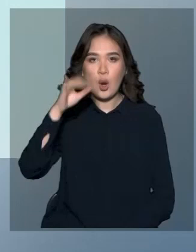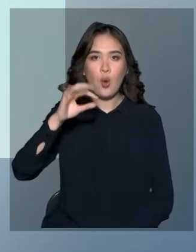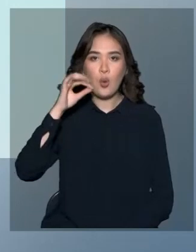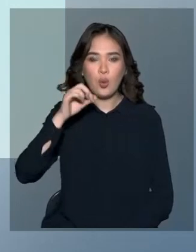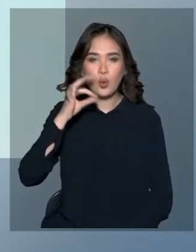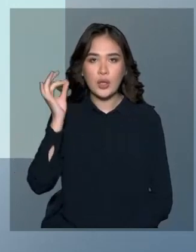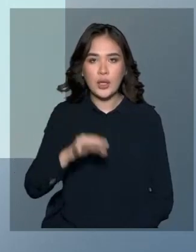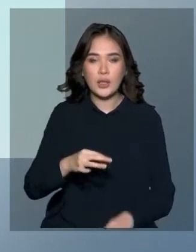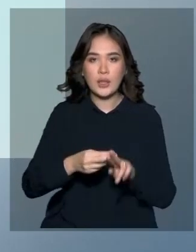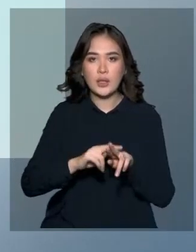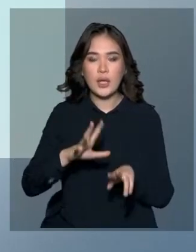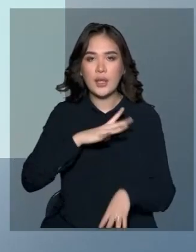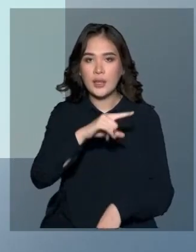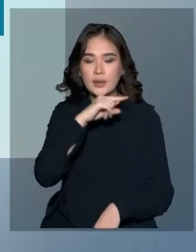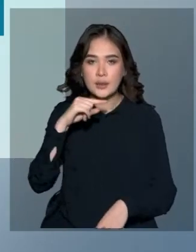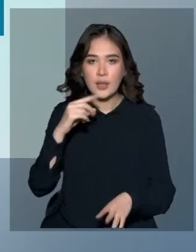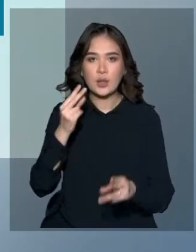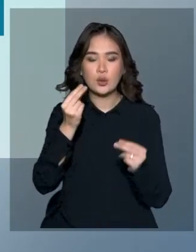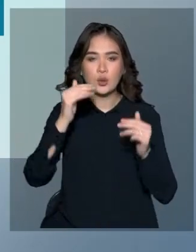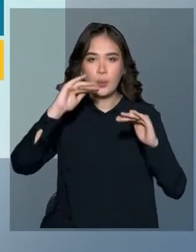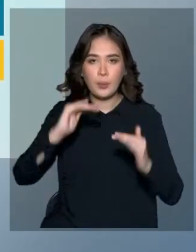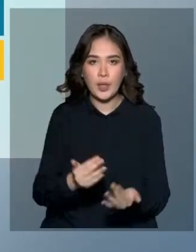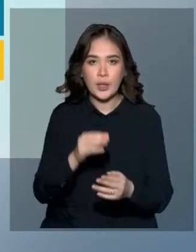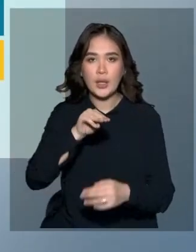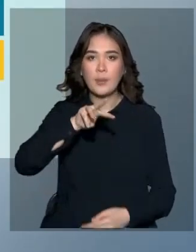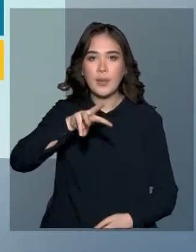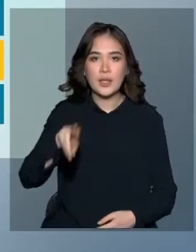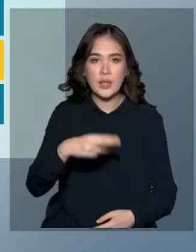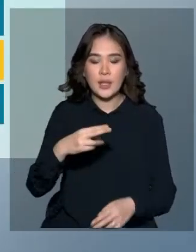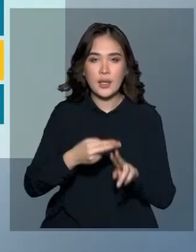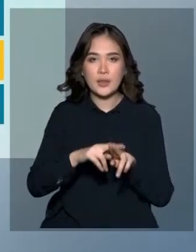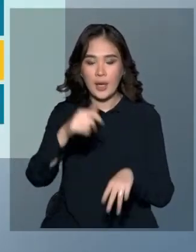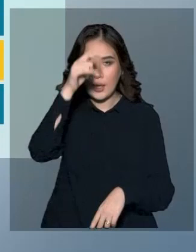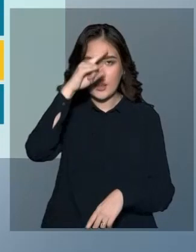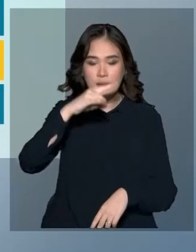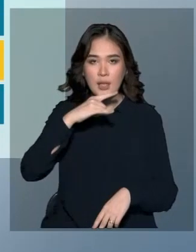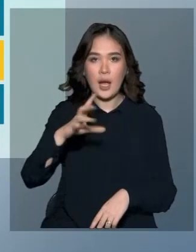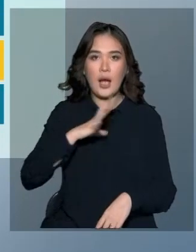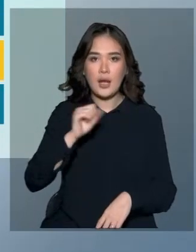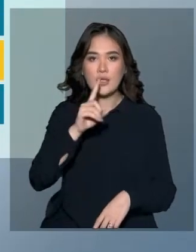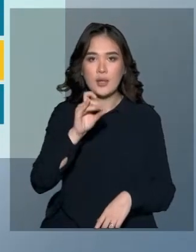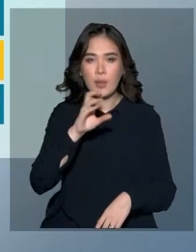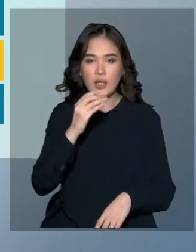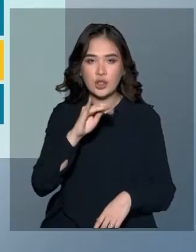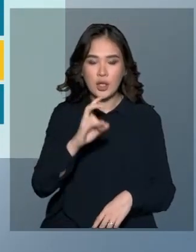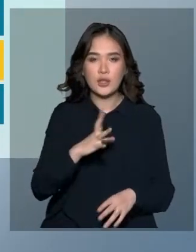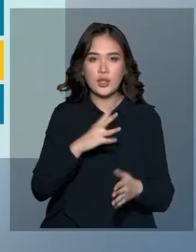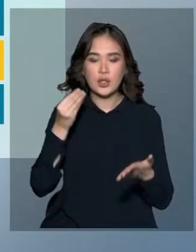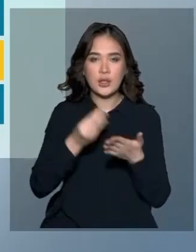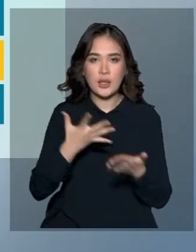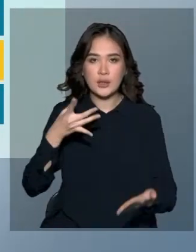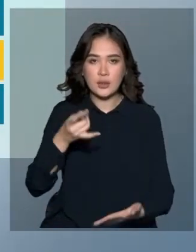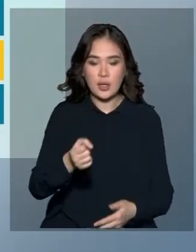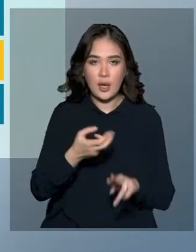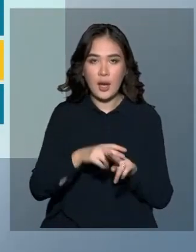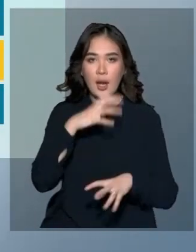Малдова, Ресейдің өзінде баға әжепті өртімен. Алты мұды көлемде Қазақстан мен Әзірбай жанда такси қызметі қымбат болып шықты.